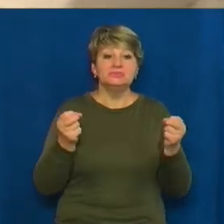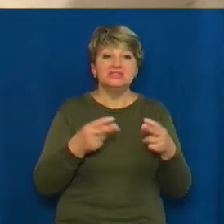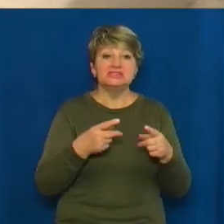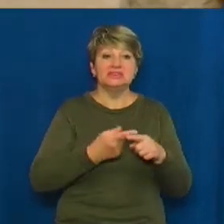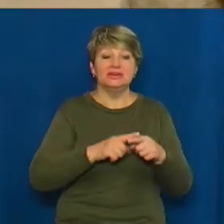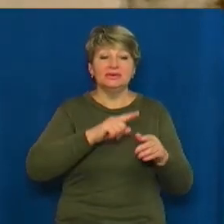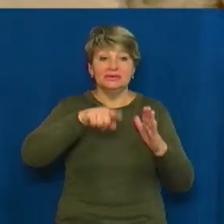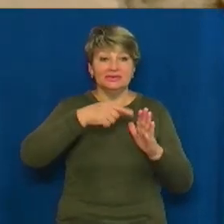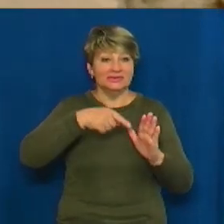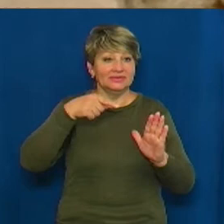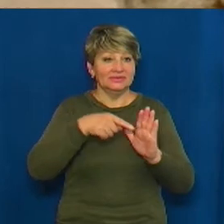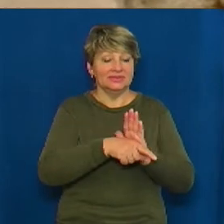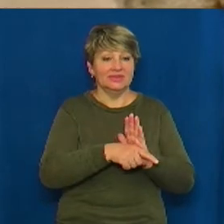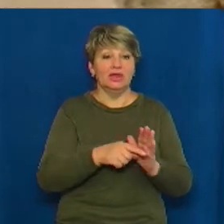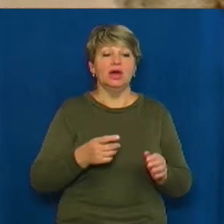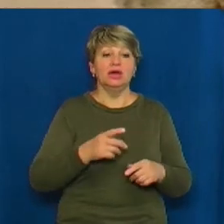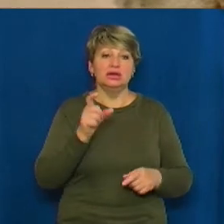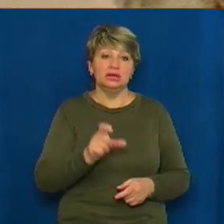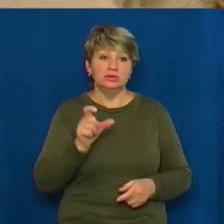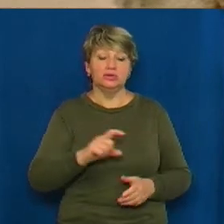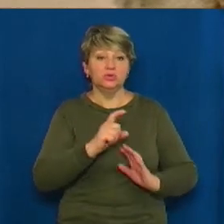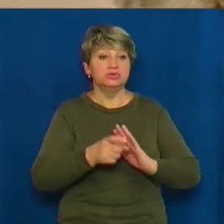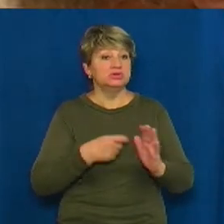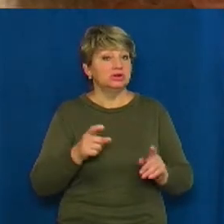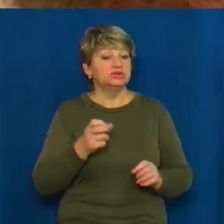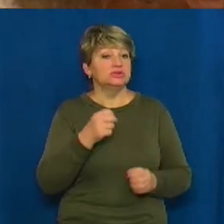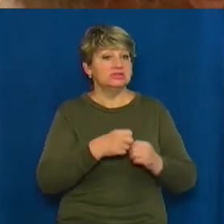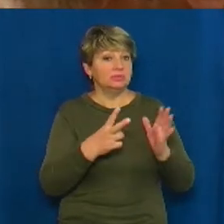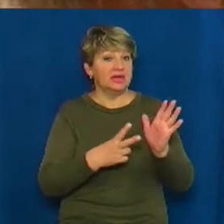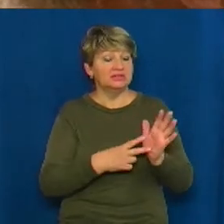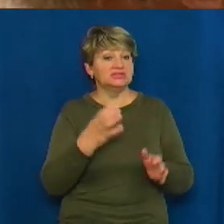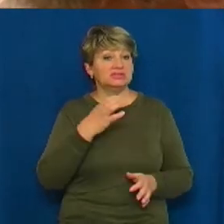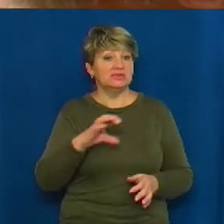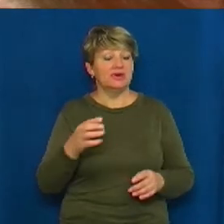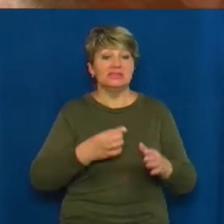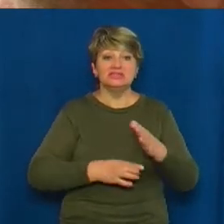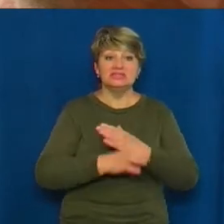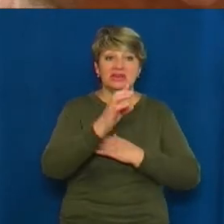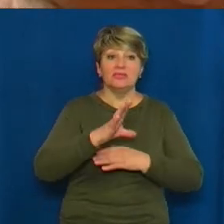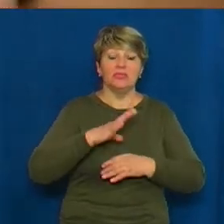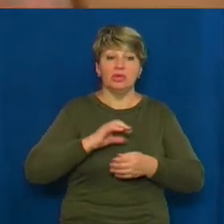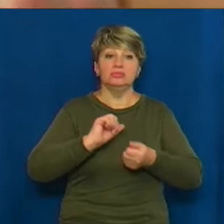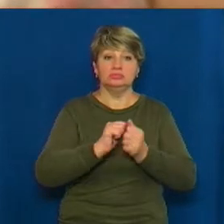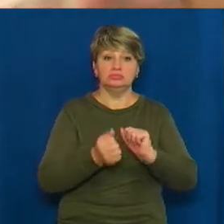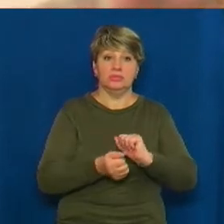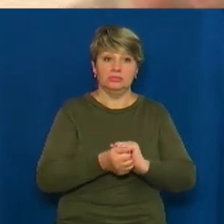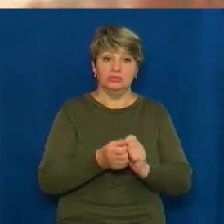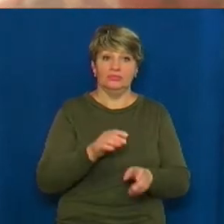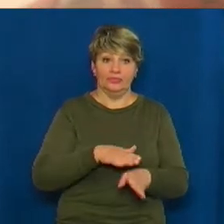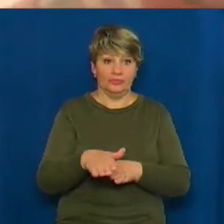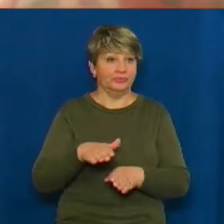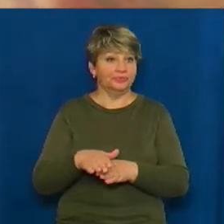Дослідники з'ясували, під час будівництва у 17-му столітті Іллінська церпа була викладена з каменю. Це є